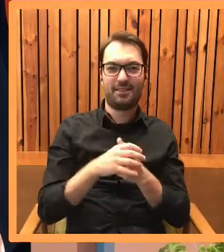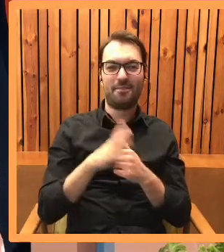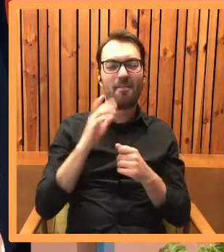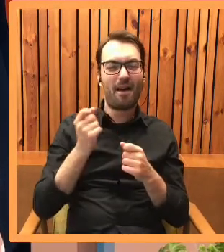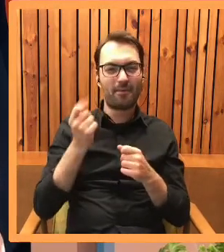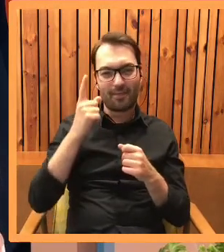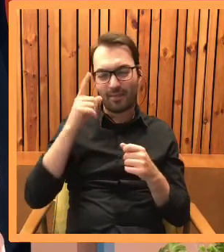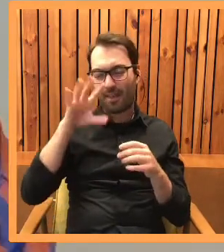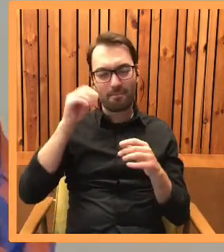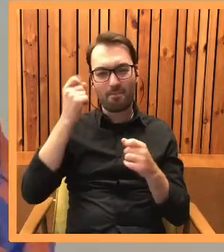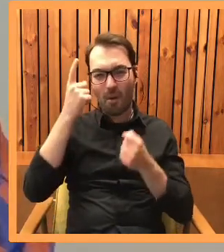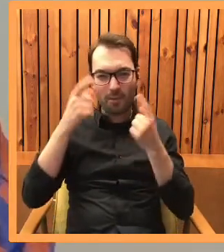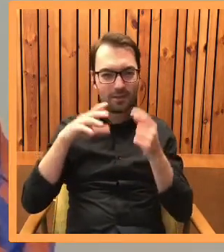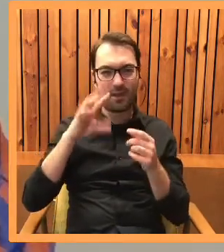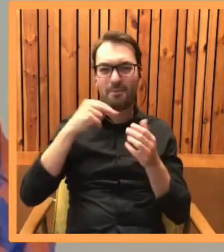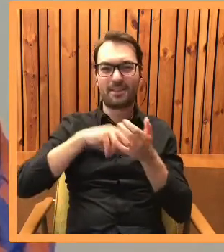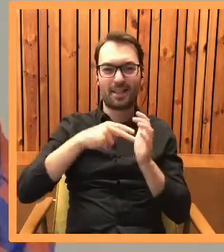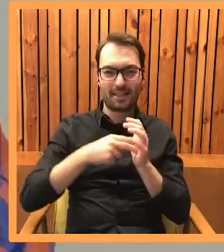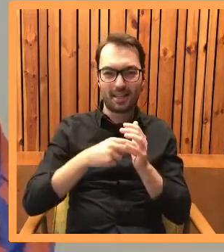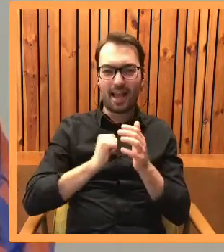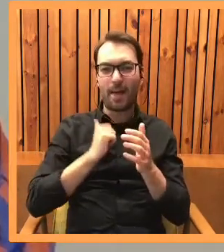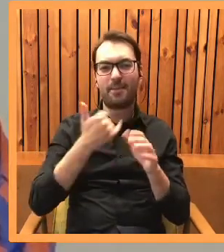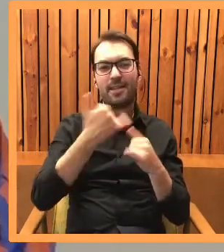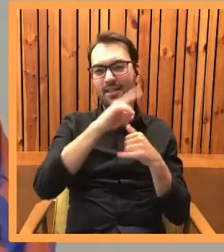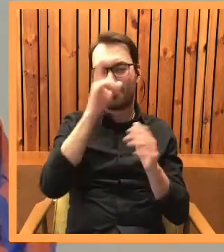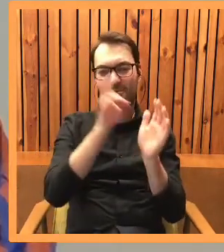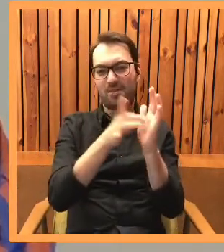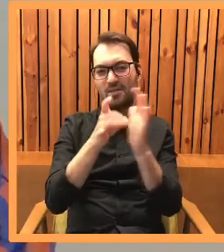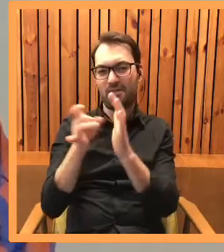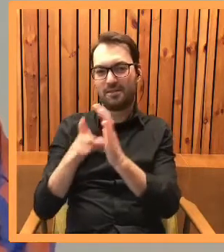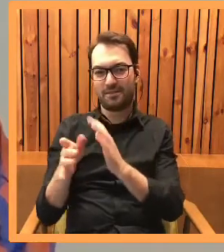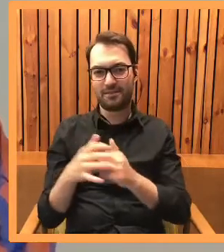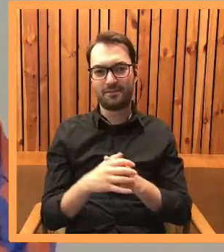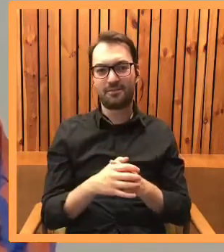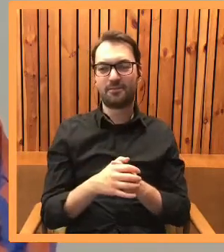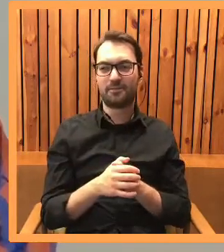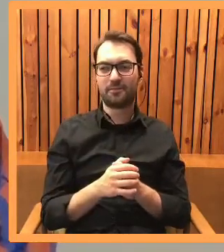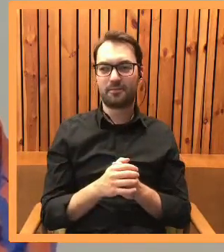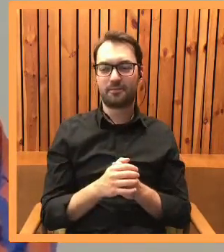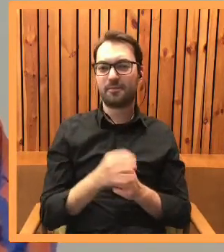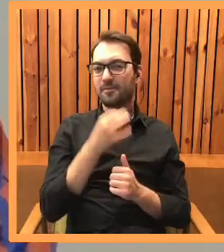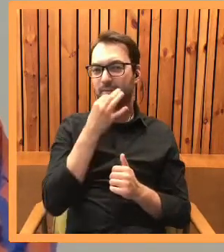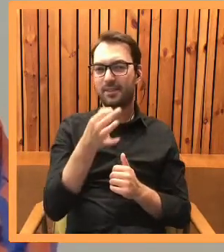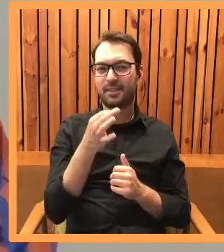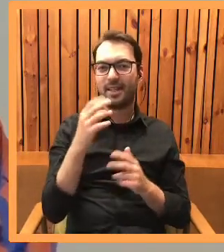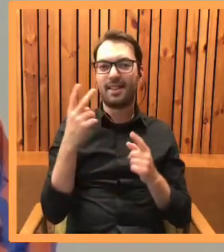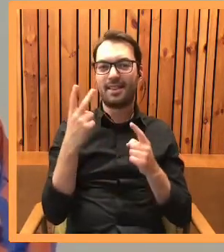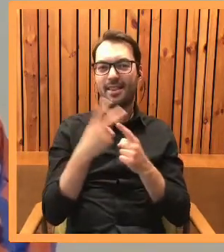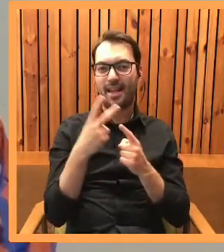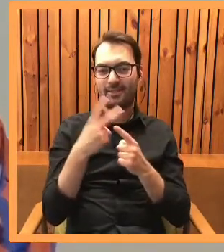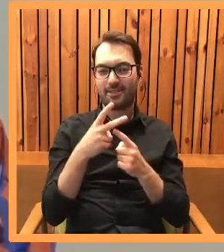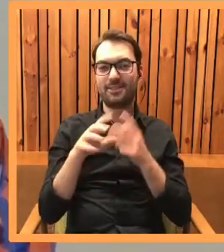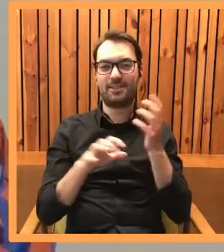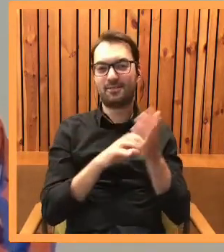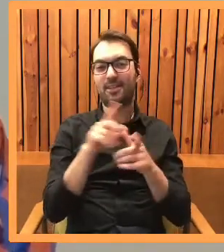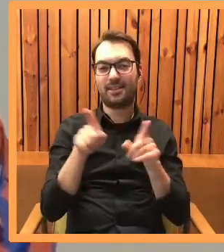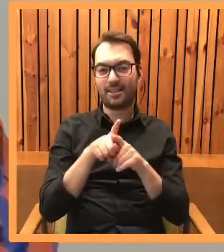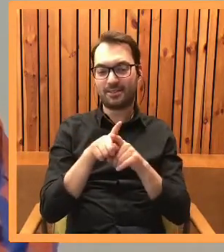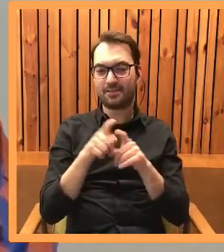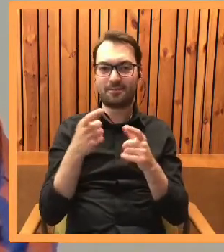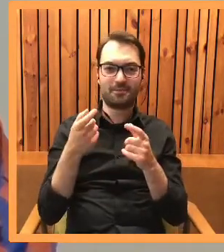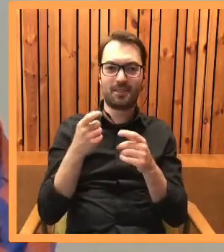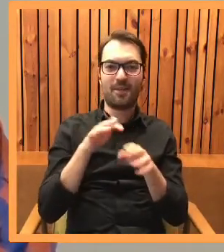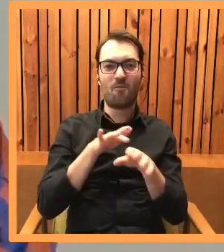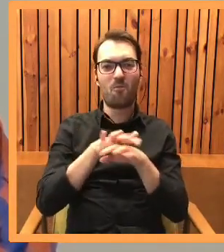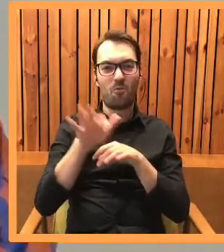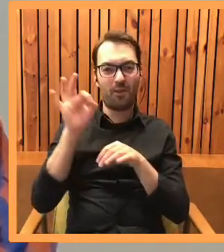strategie, służące do eliminowania po prostu przeciwników. Czy również ta rzeczywistość telewizyjna w jakiś sposób